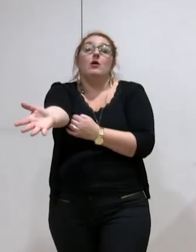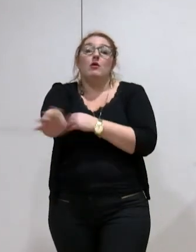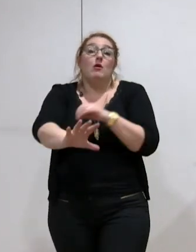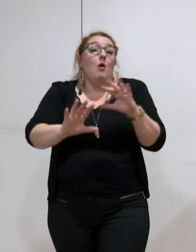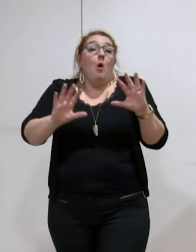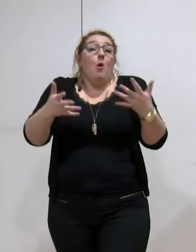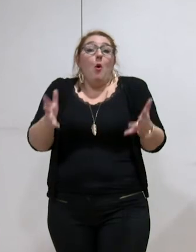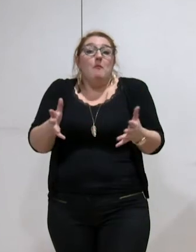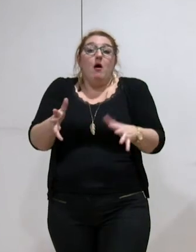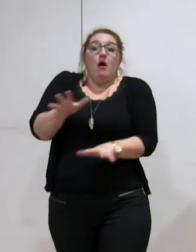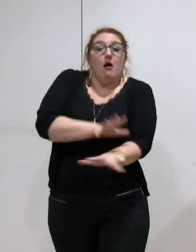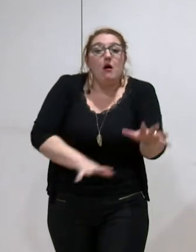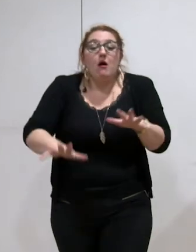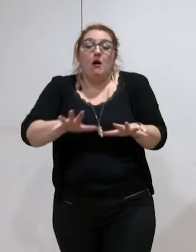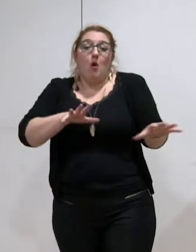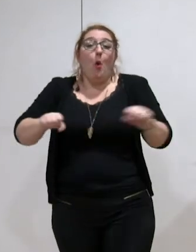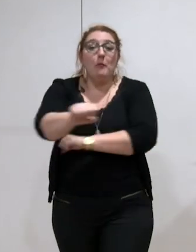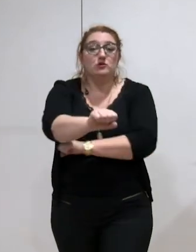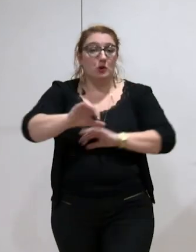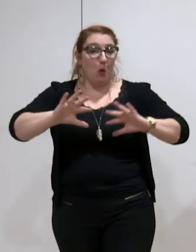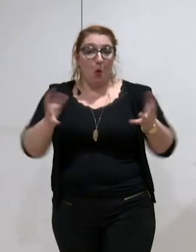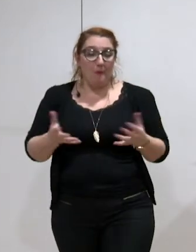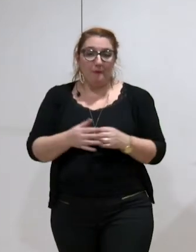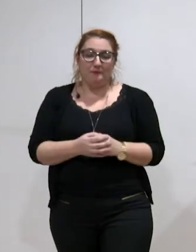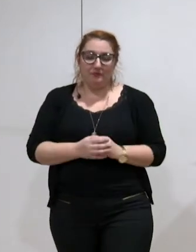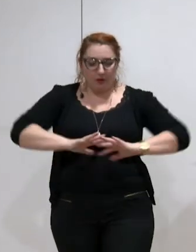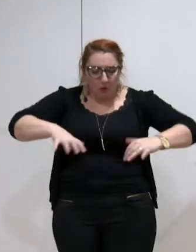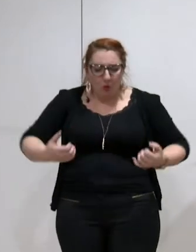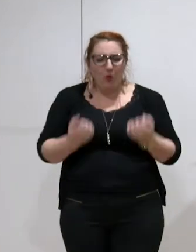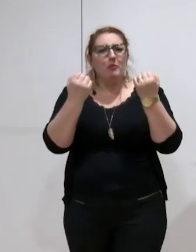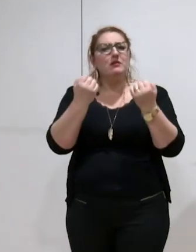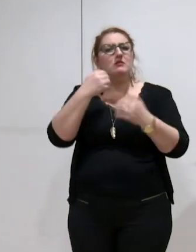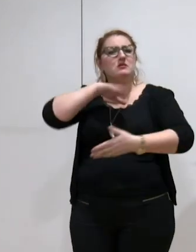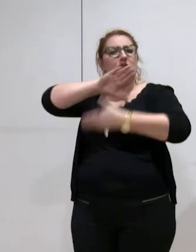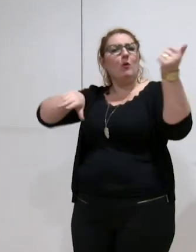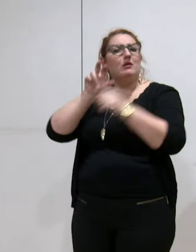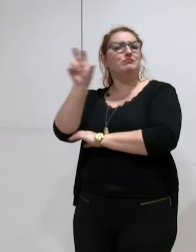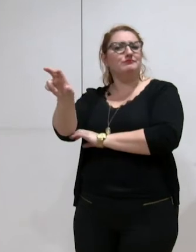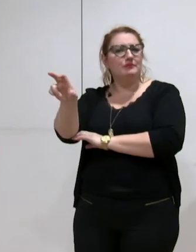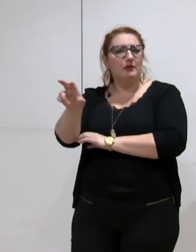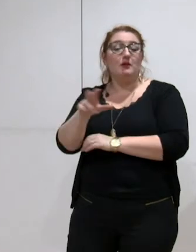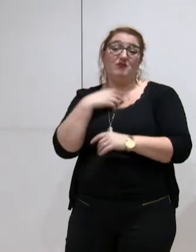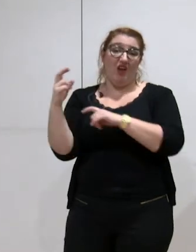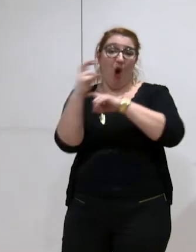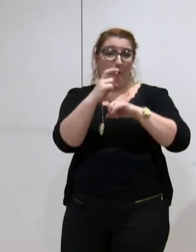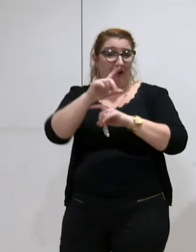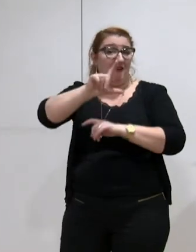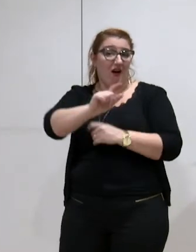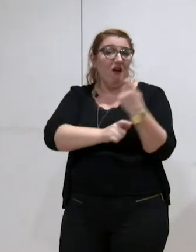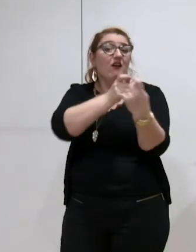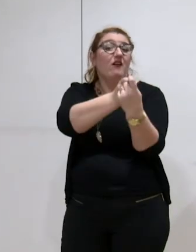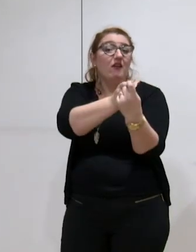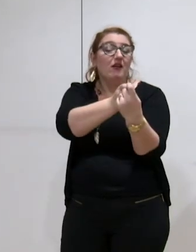il y a... On a mis en place, évidemment, avec les compétences, il y avait des emprunts qui étaient afférents à ces compétences. Donc quand les